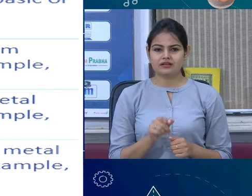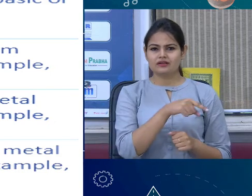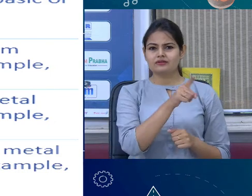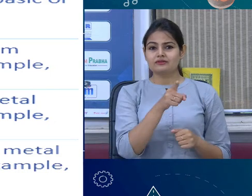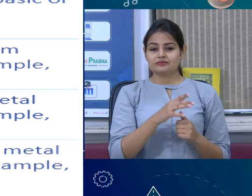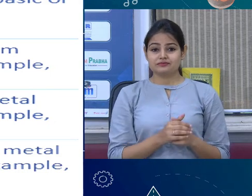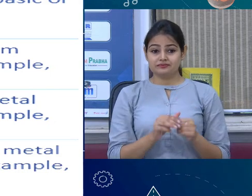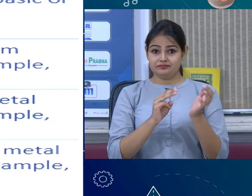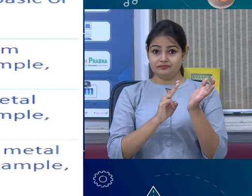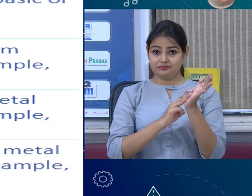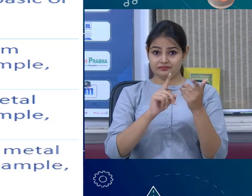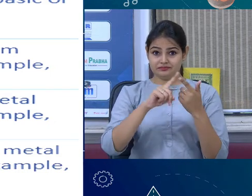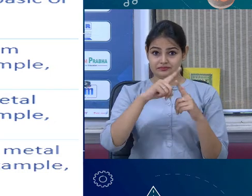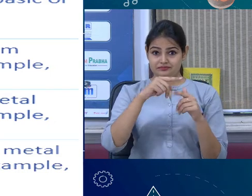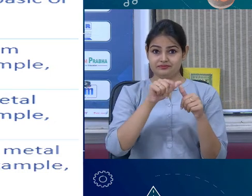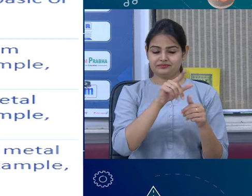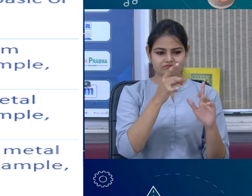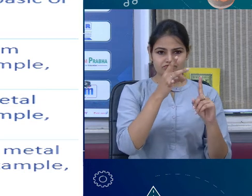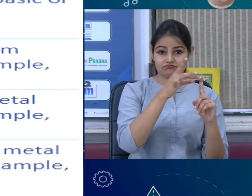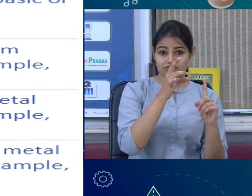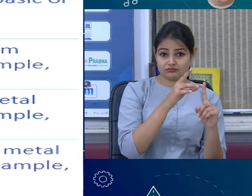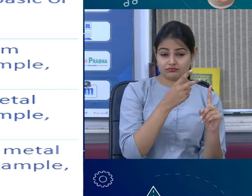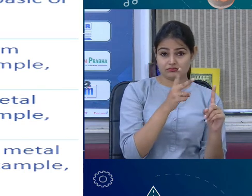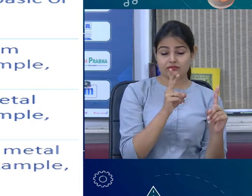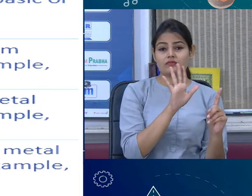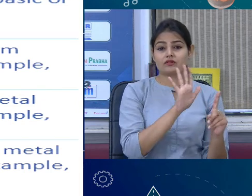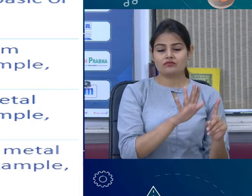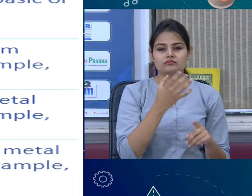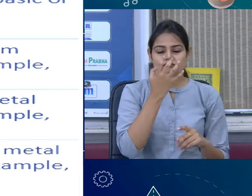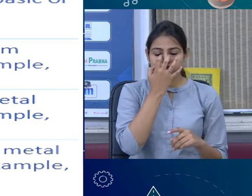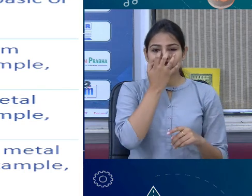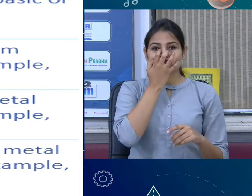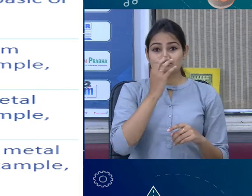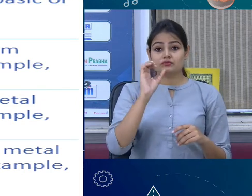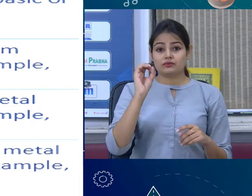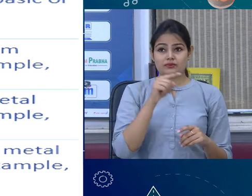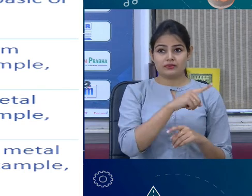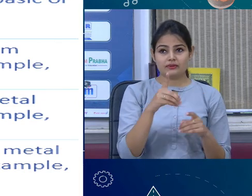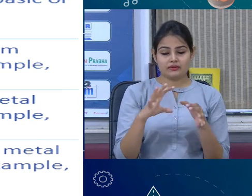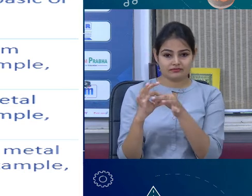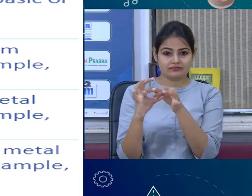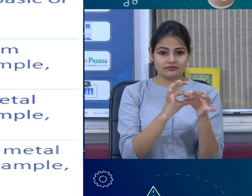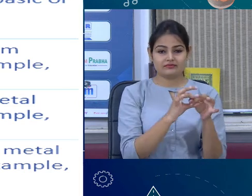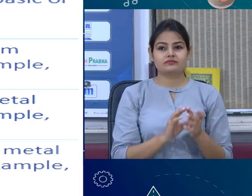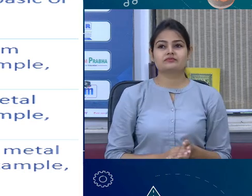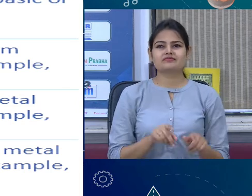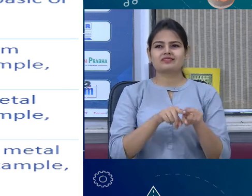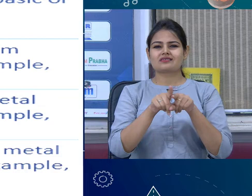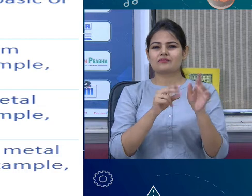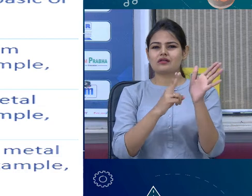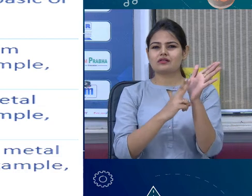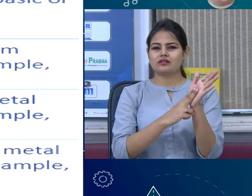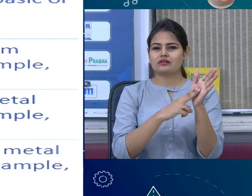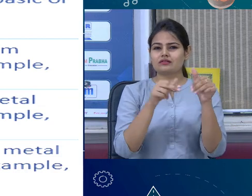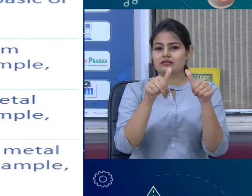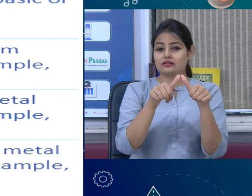हमारे एक बहुत oxygen अवेलिबल है, हारे एक metal, it is exposed to the air, that is oxygen. तो देखा जाता है कि metals